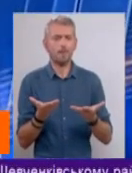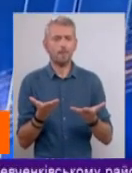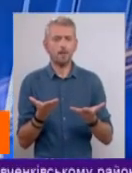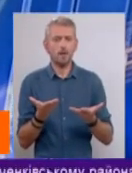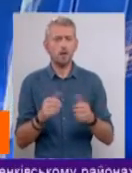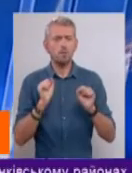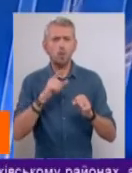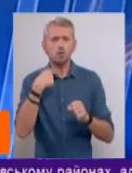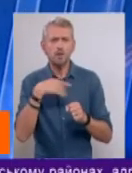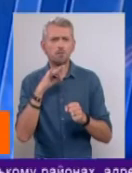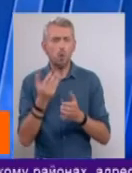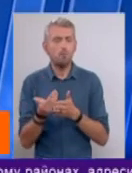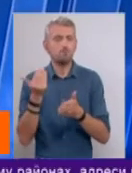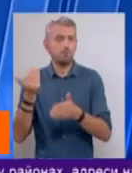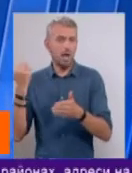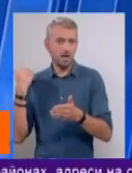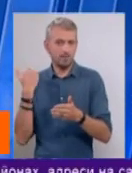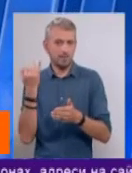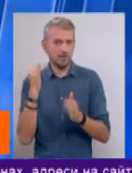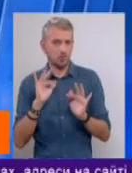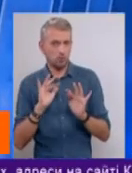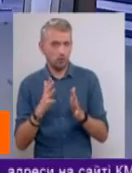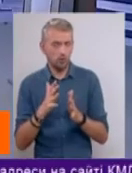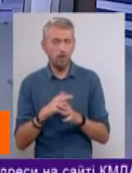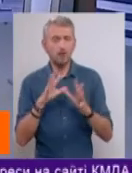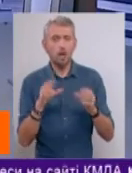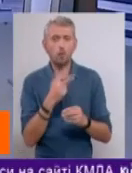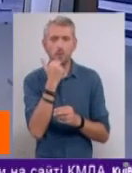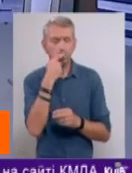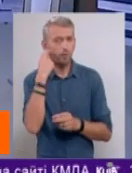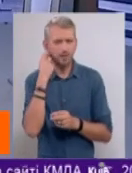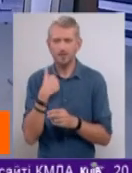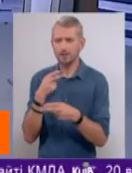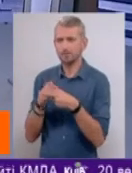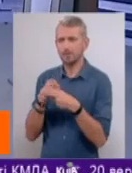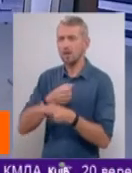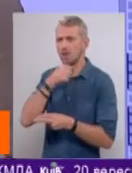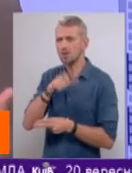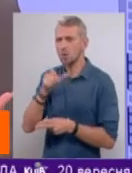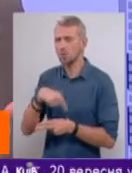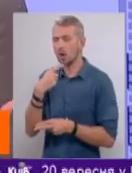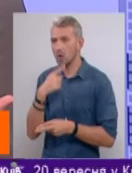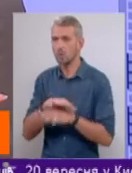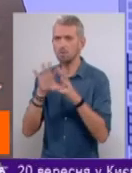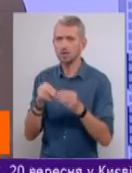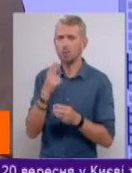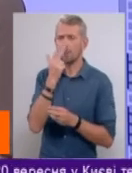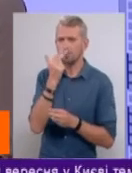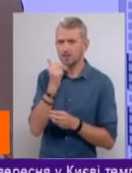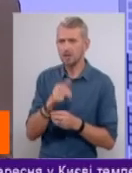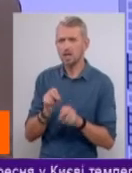Можна говорити про передісторію. Загалом, підлітковий Так, тому що я зараз вас приб'ю, тому що старші люди кажуть про те, що, в принципі, підлітки